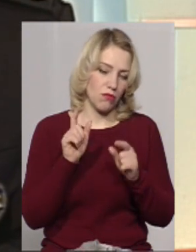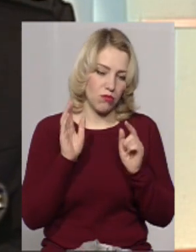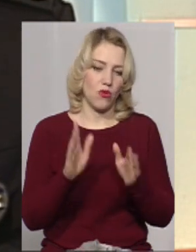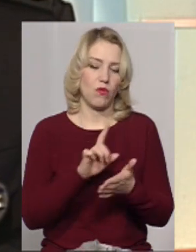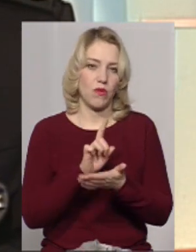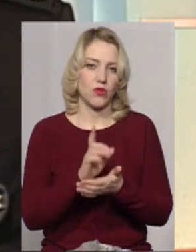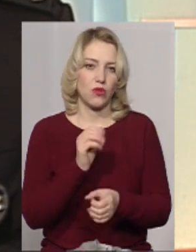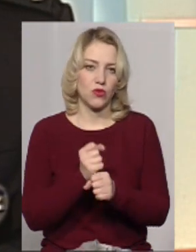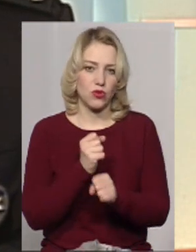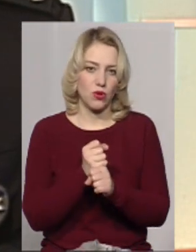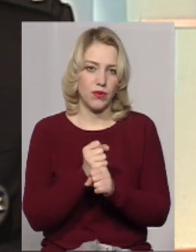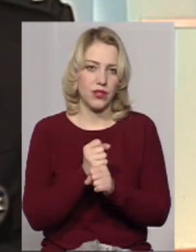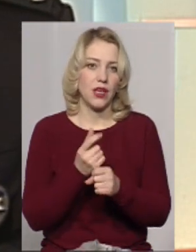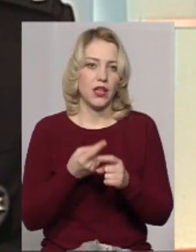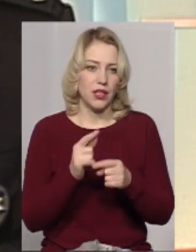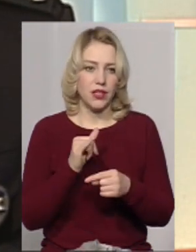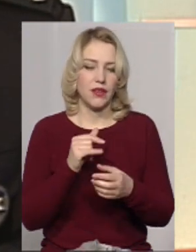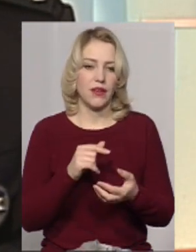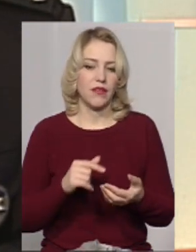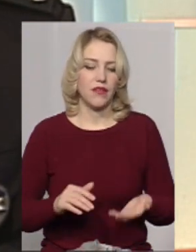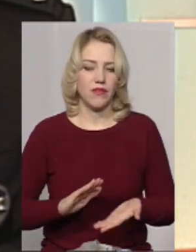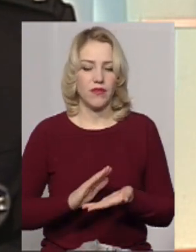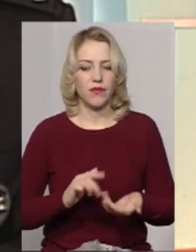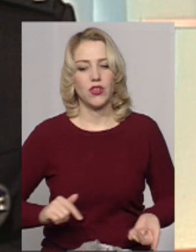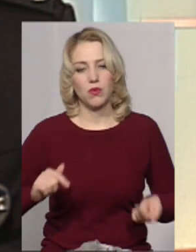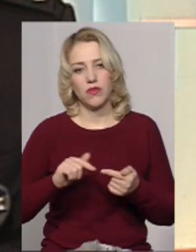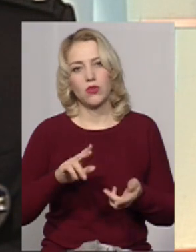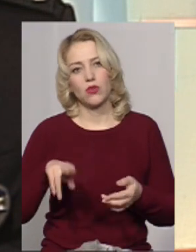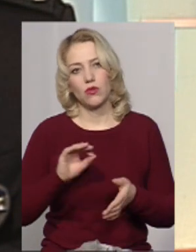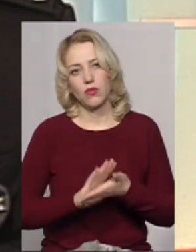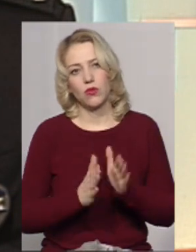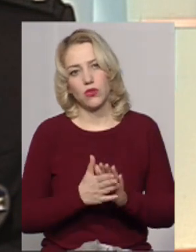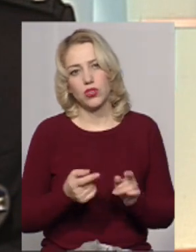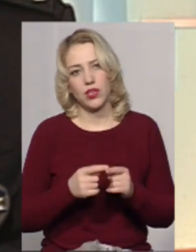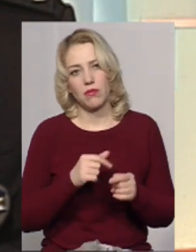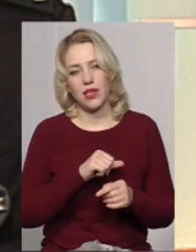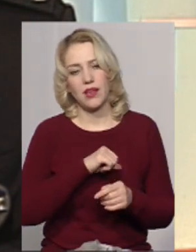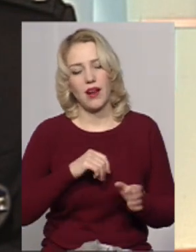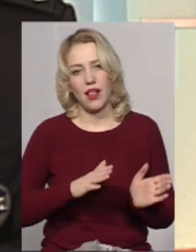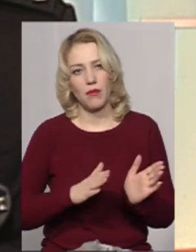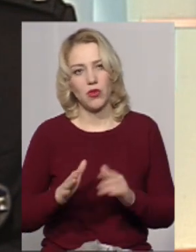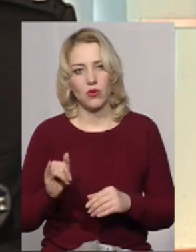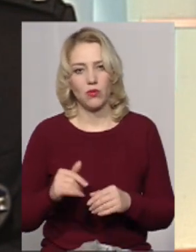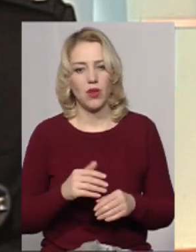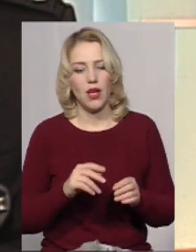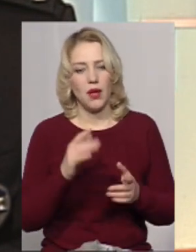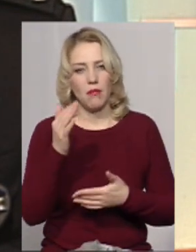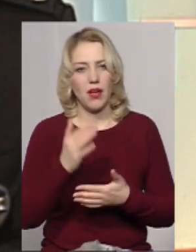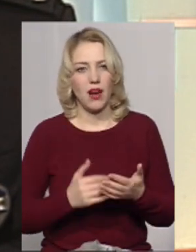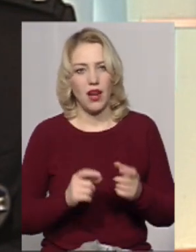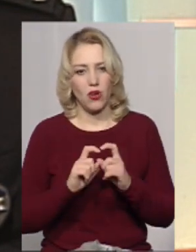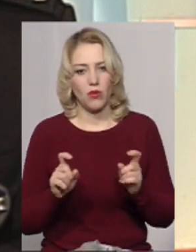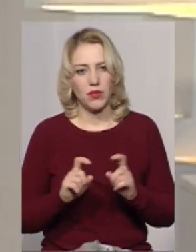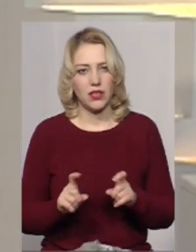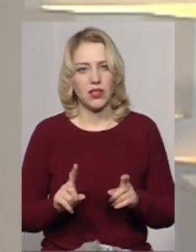зроблені, і ми, відповідно до положення, ми положенням саме регламентуємо і перелік об'єктів, там є,